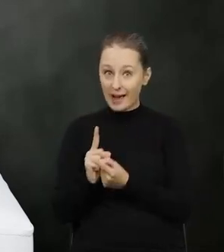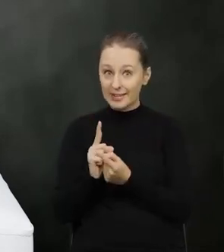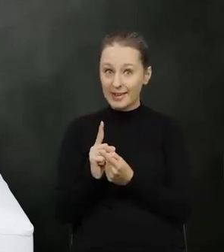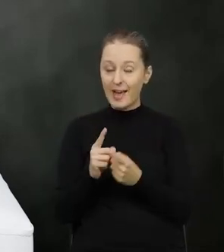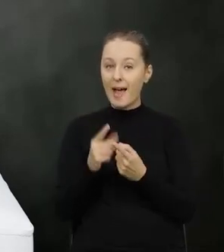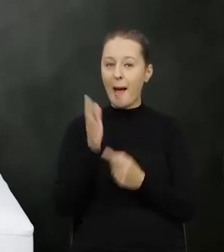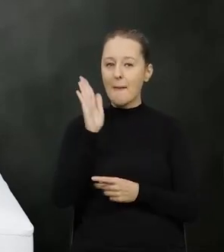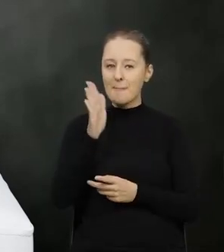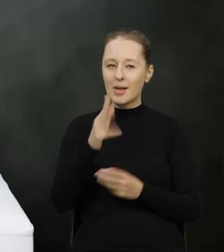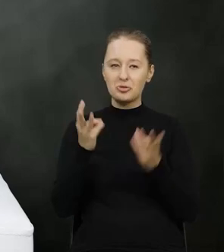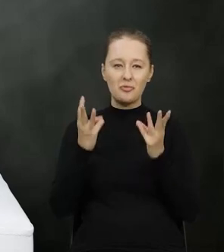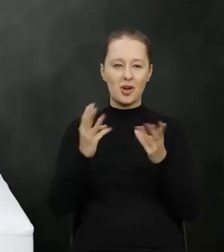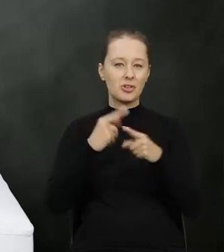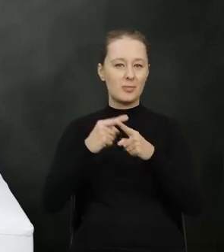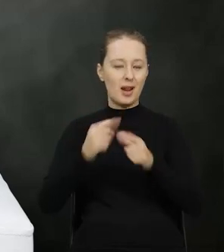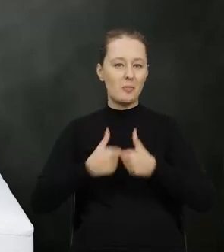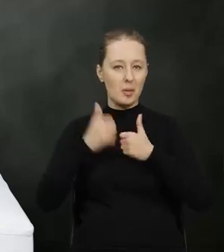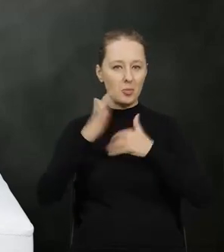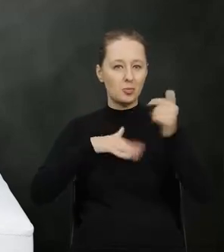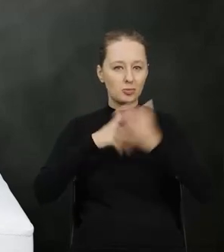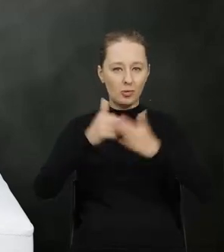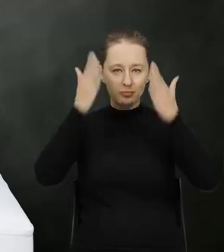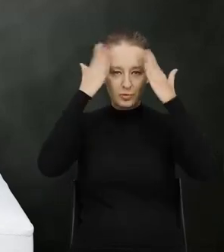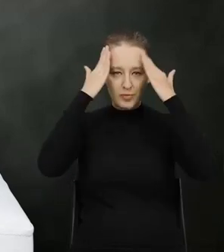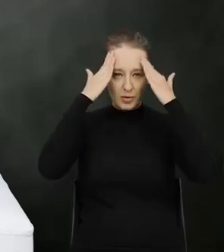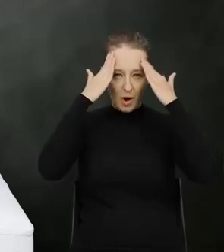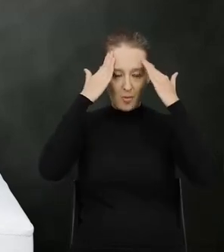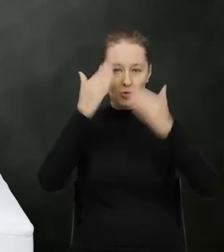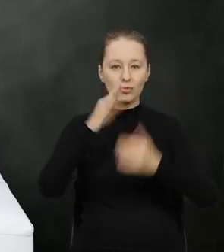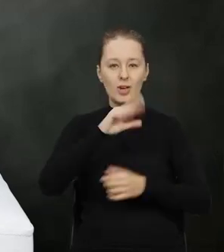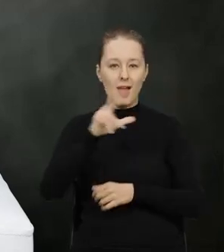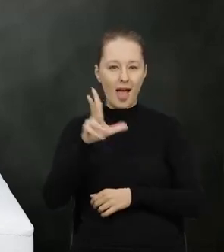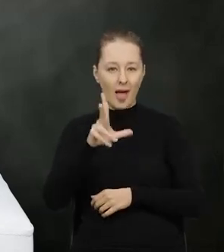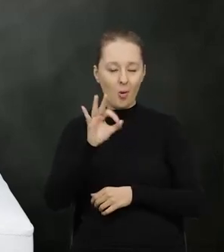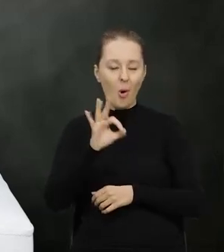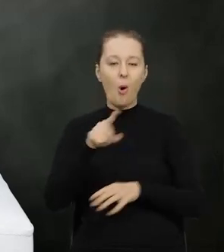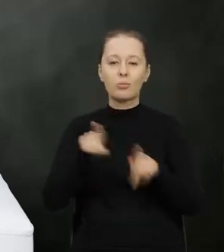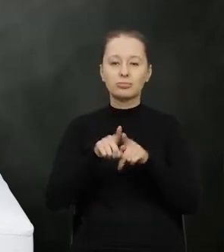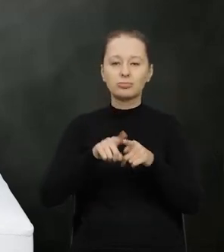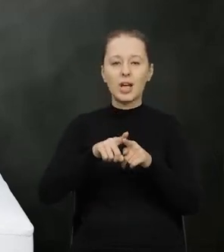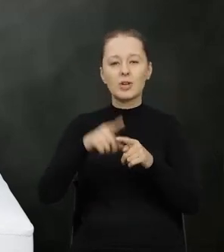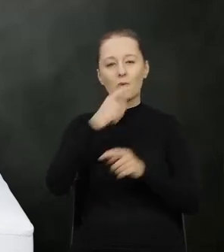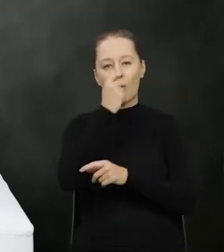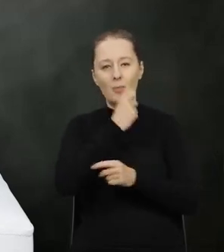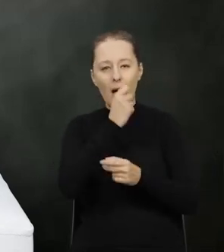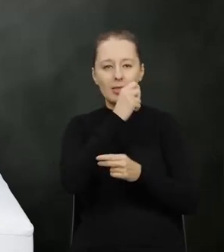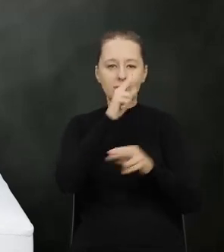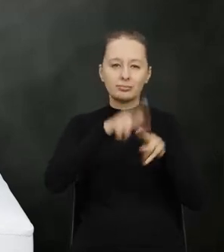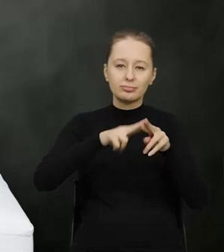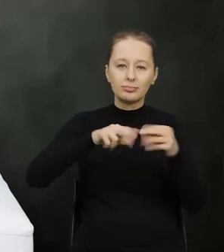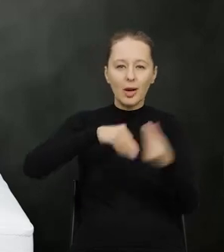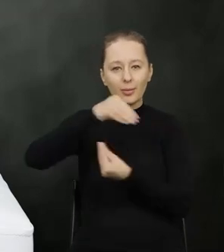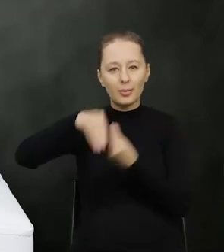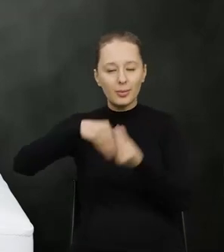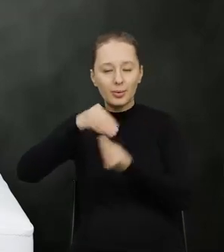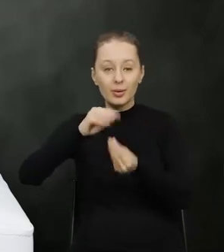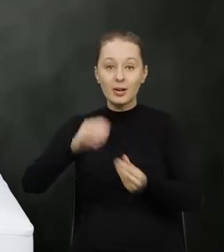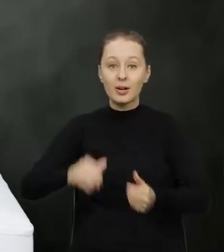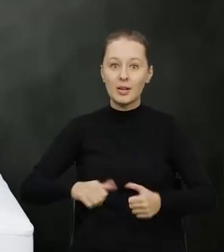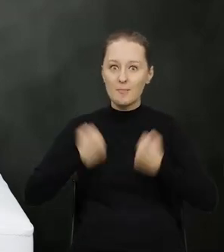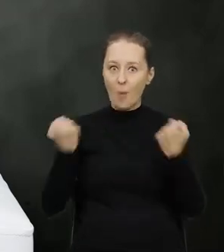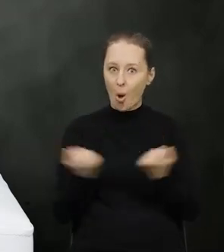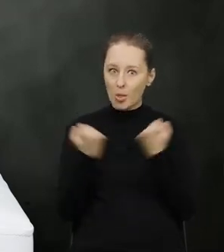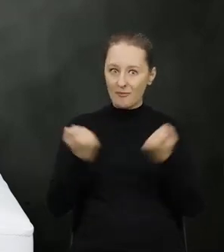spotkanie będzie tym istotnym elementem w budowaniu świadomości ekologicznej w zakresie gospodarowania odpadami i będzie motywowało nas do tego